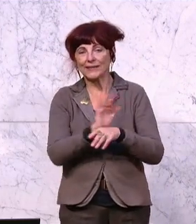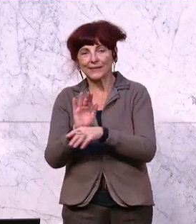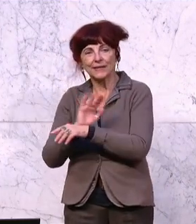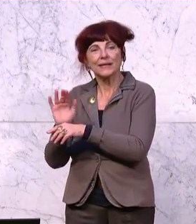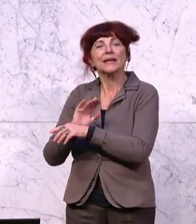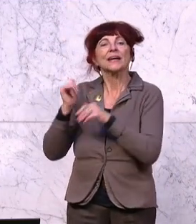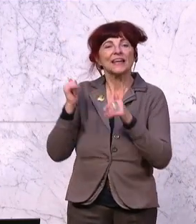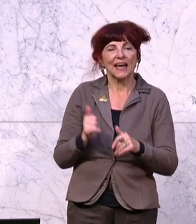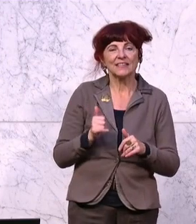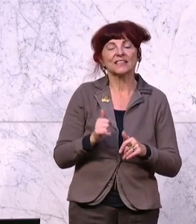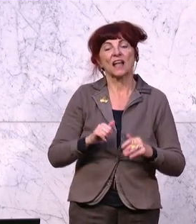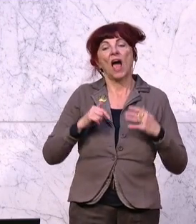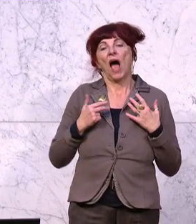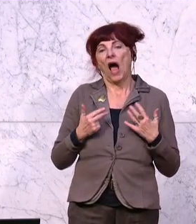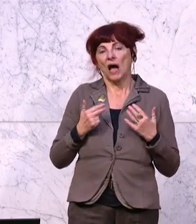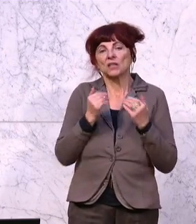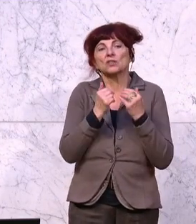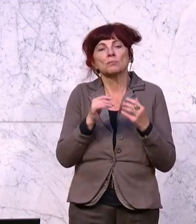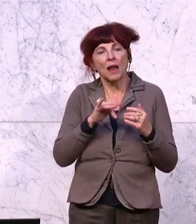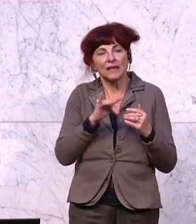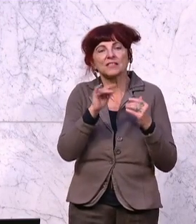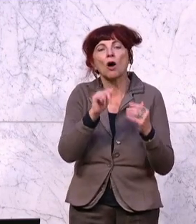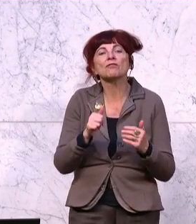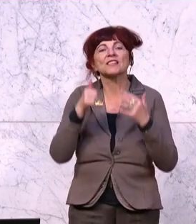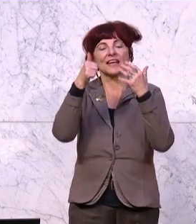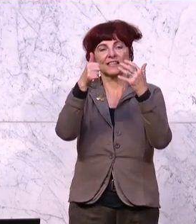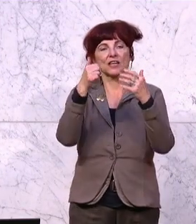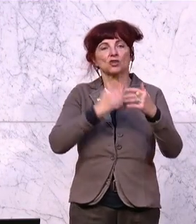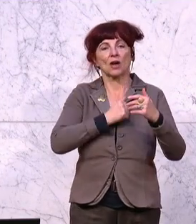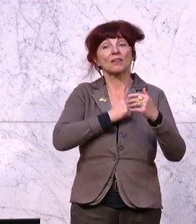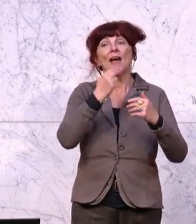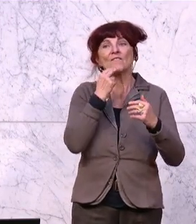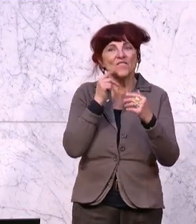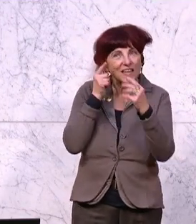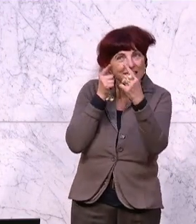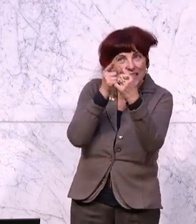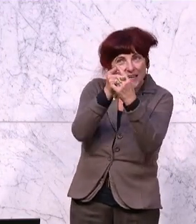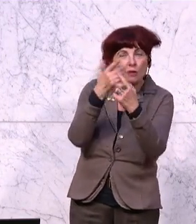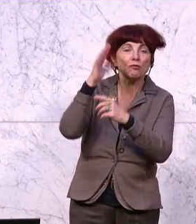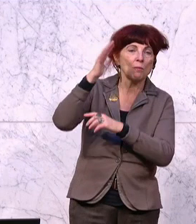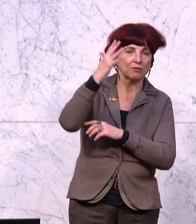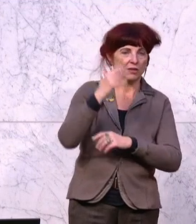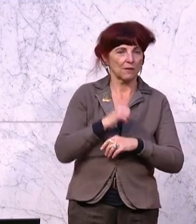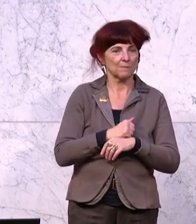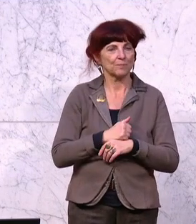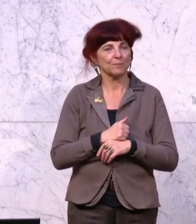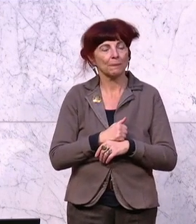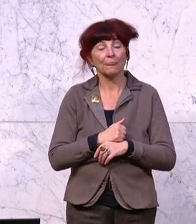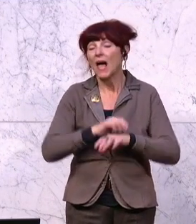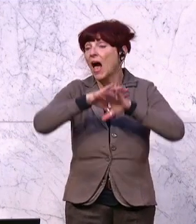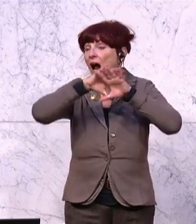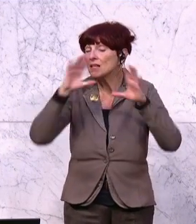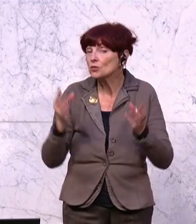braucht es noch etwas im Breitbandausbau. Und auch hier haben wir mit Staatssekretär Durcki in den letzten Jahren einiges finanziert. Summa